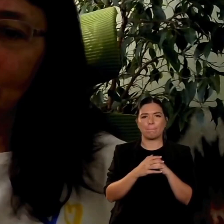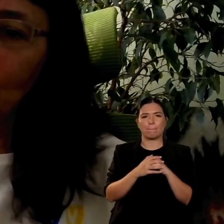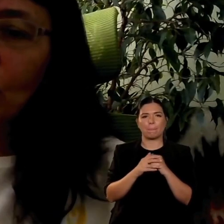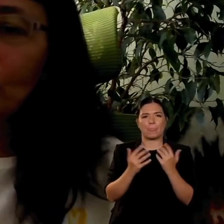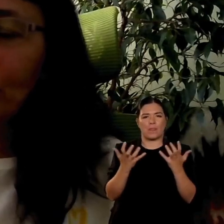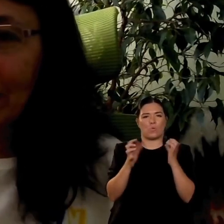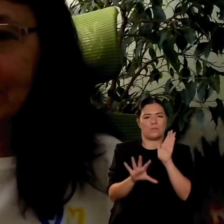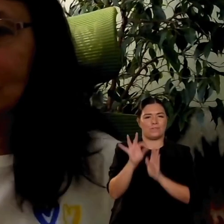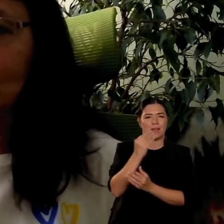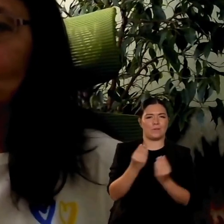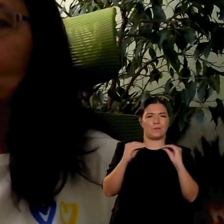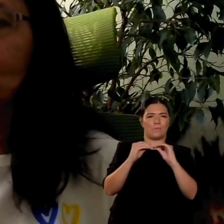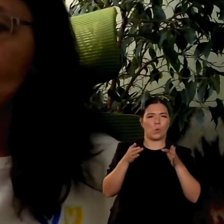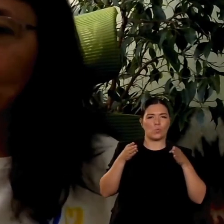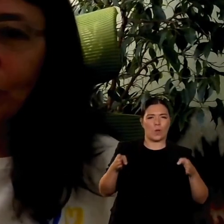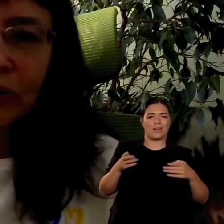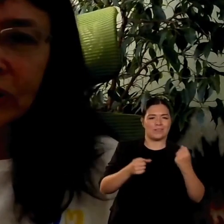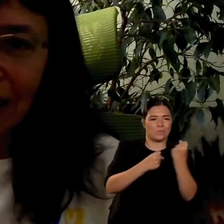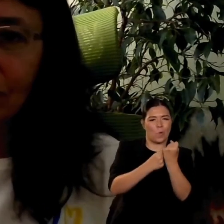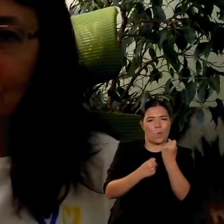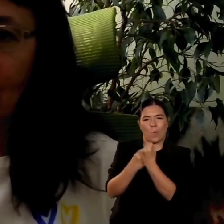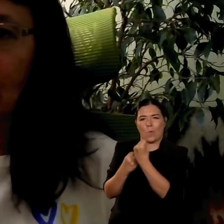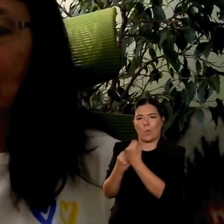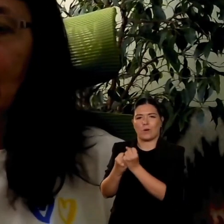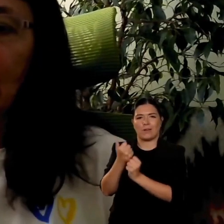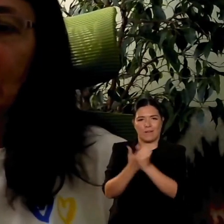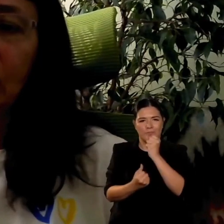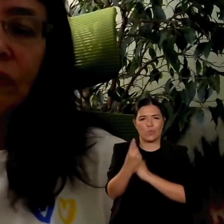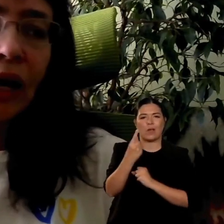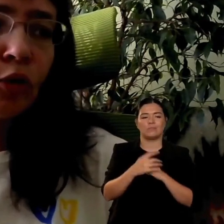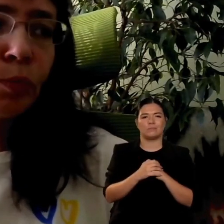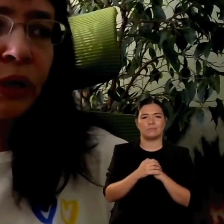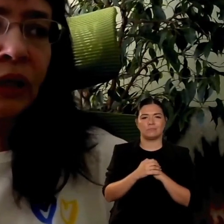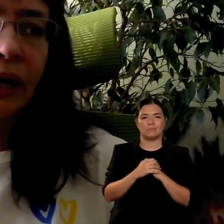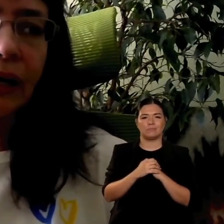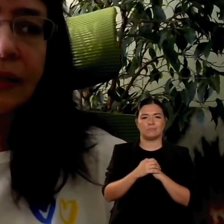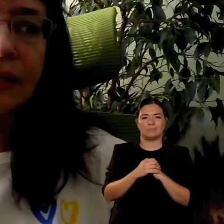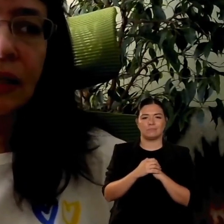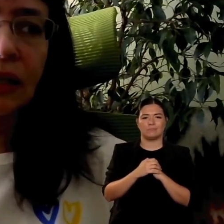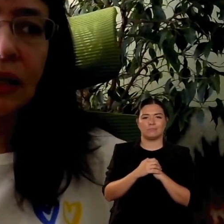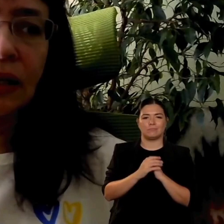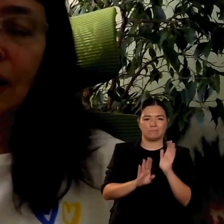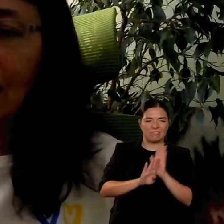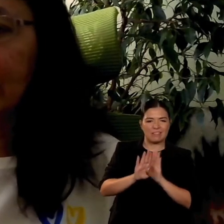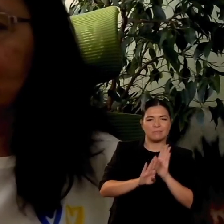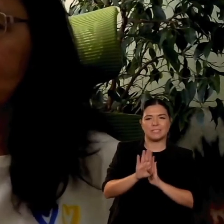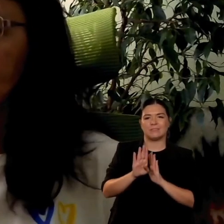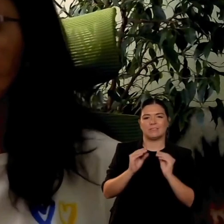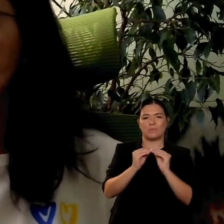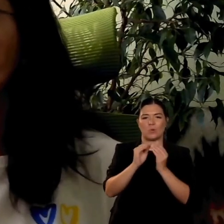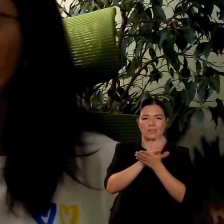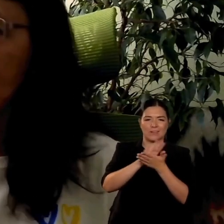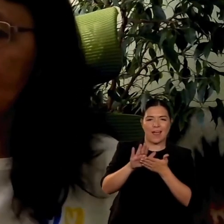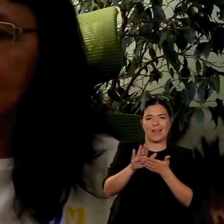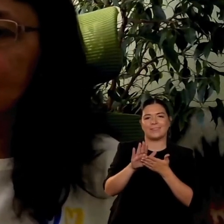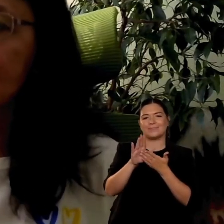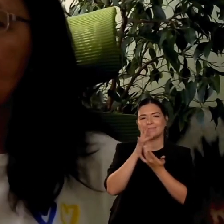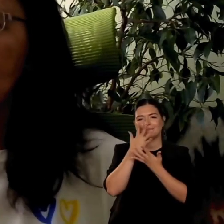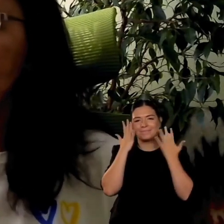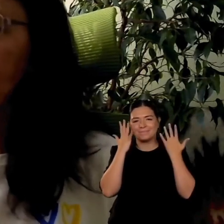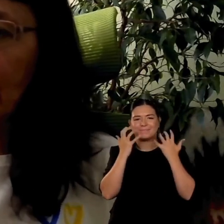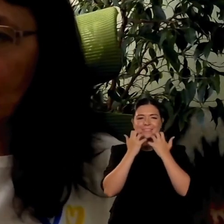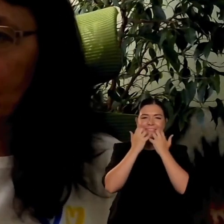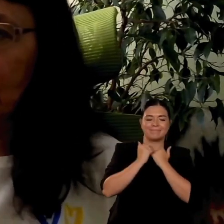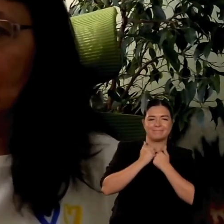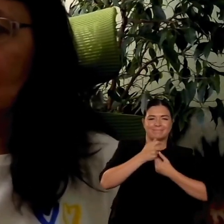cortese più creativa più amabile essere umani con queste qualità e così poter